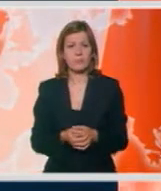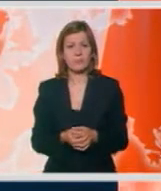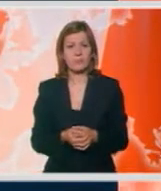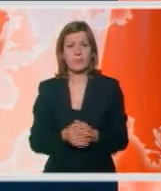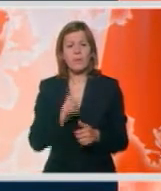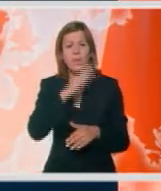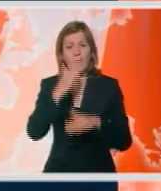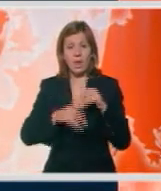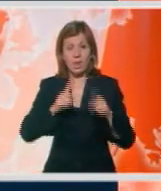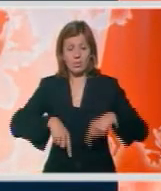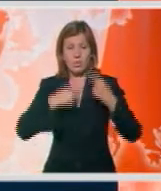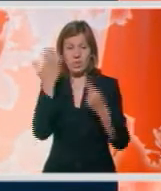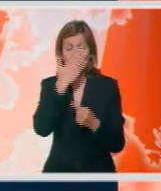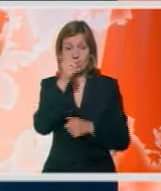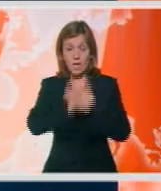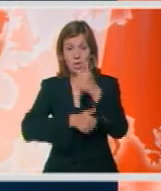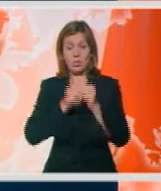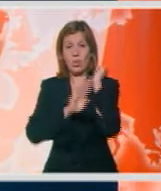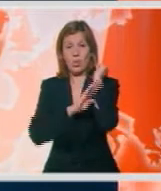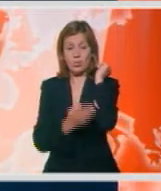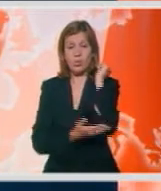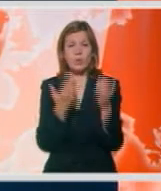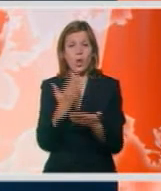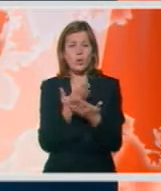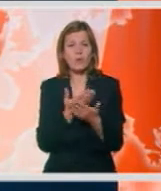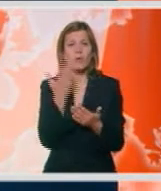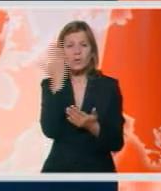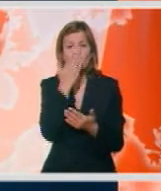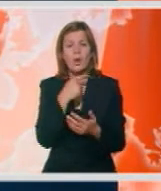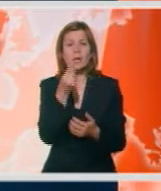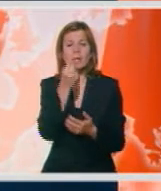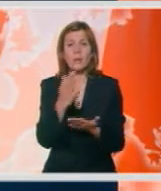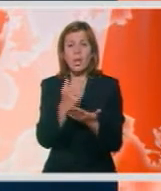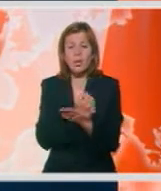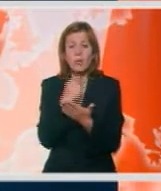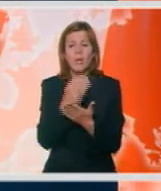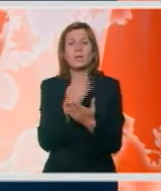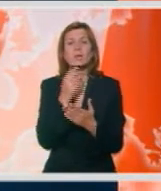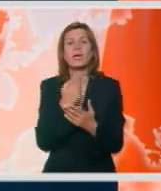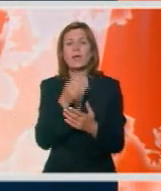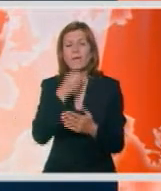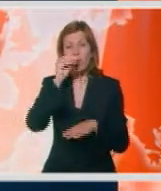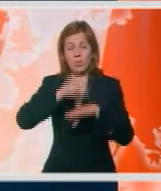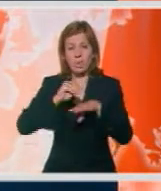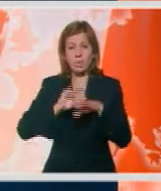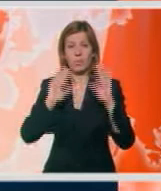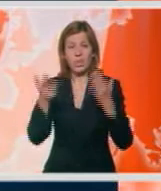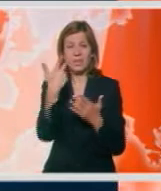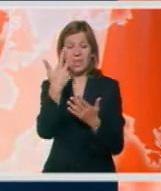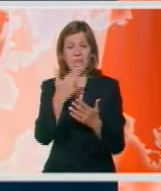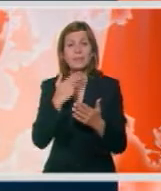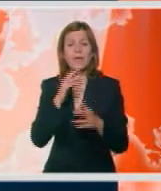Do kraja sledeće školske godine, učenici svih osnovnih škola u Srbiji dobit će opremljen informatički kabinet sa 30